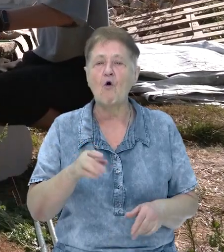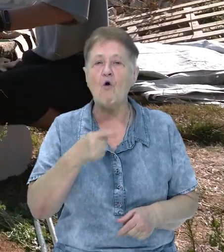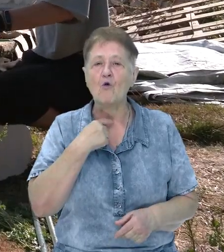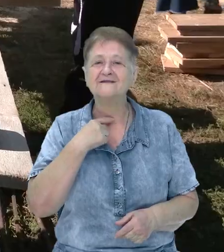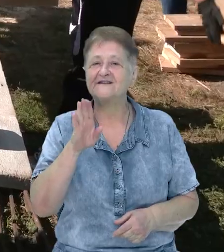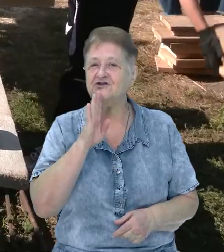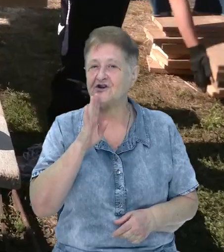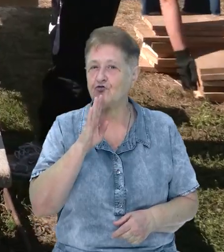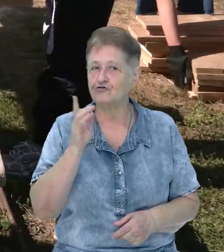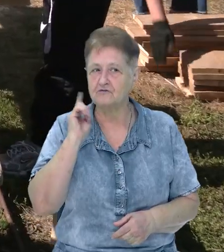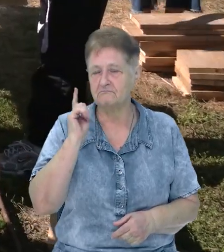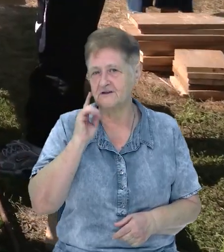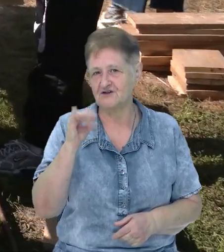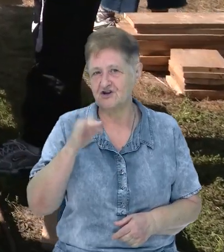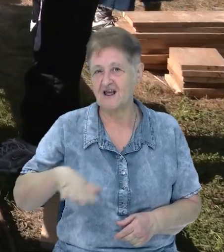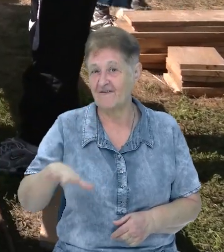Лукашівки.